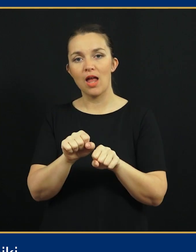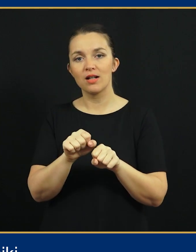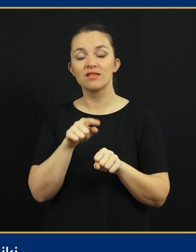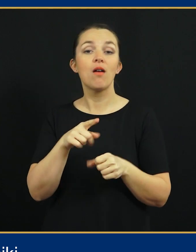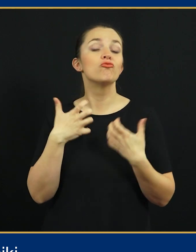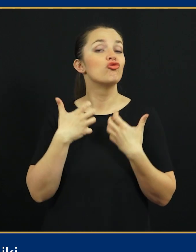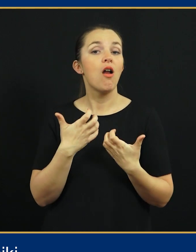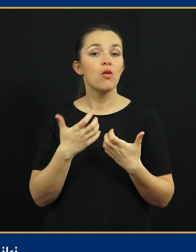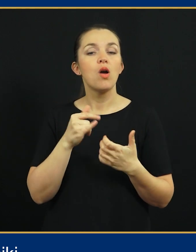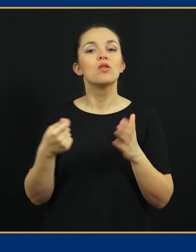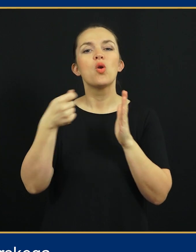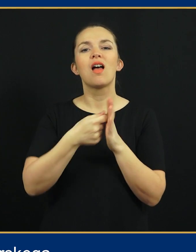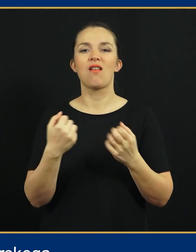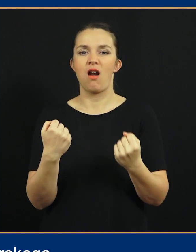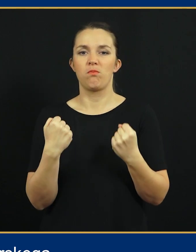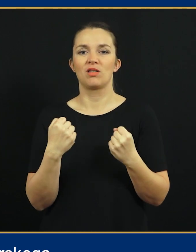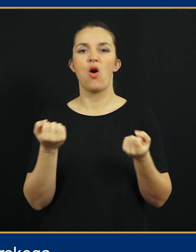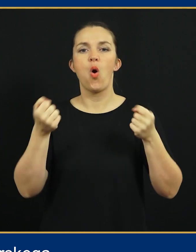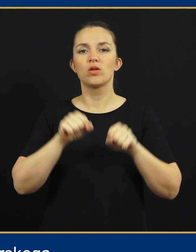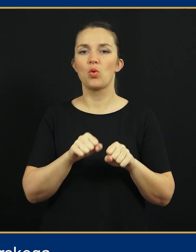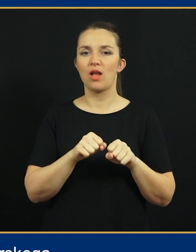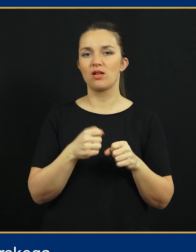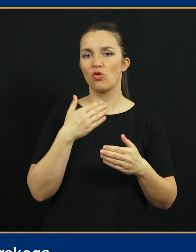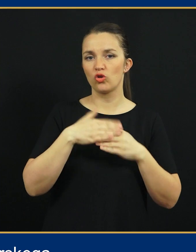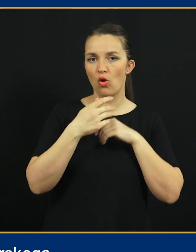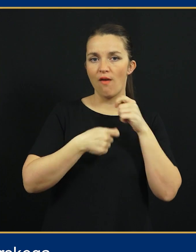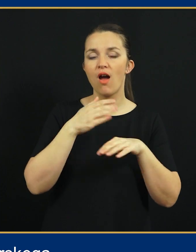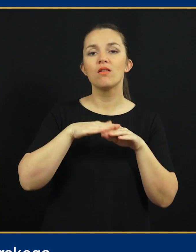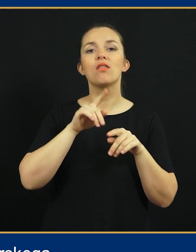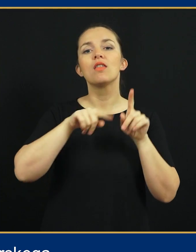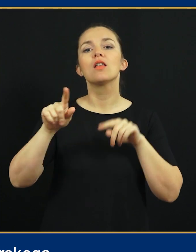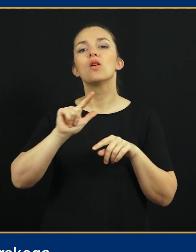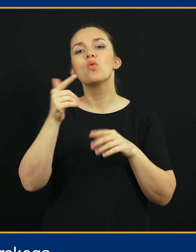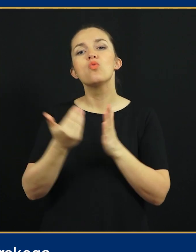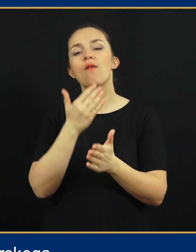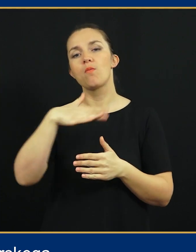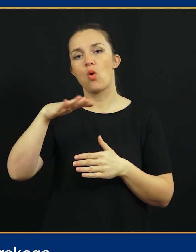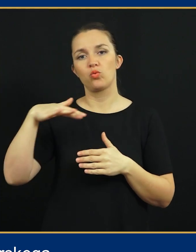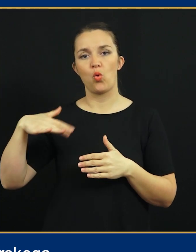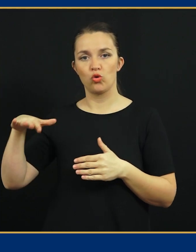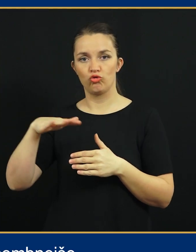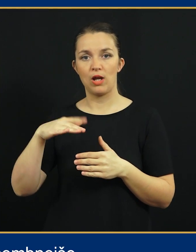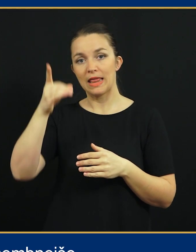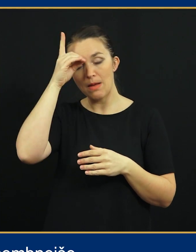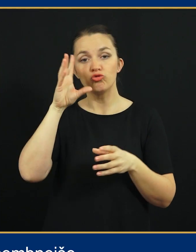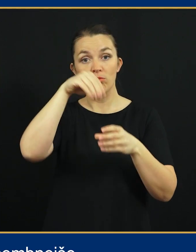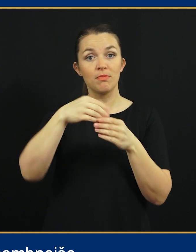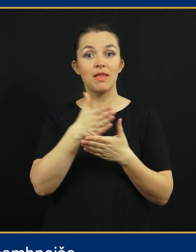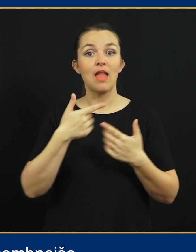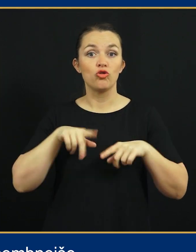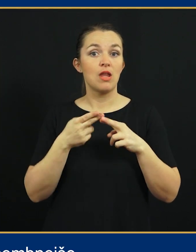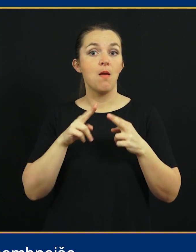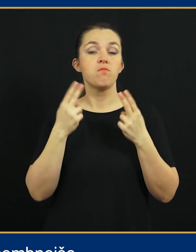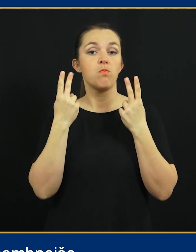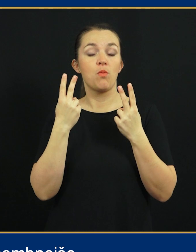gospodarstva z željo po dodatni krepitvi gospodarskega sodelovanja na nekaterih novih področjih. Nemčija sodi med